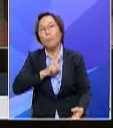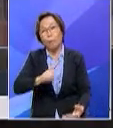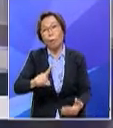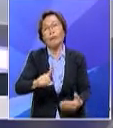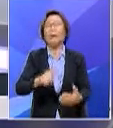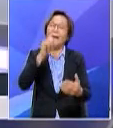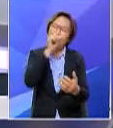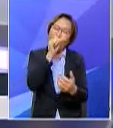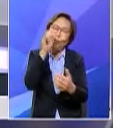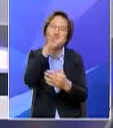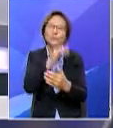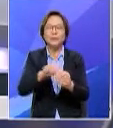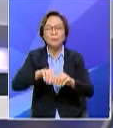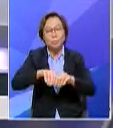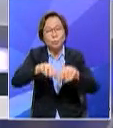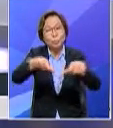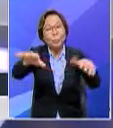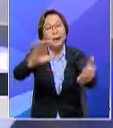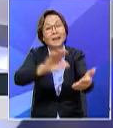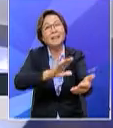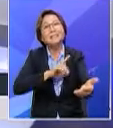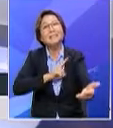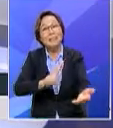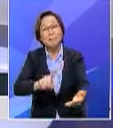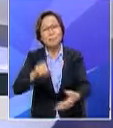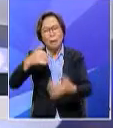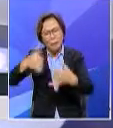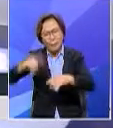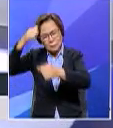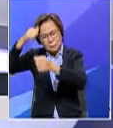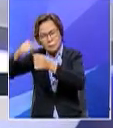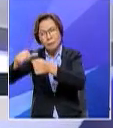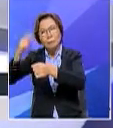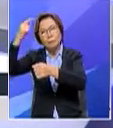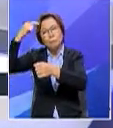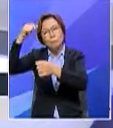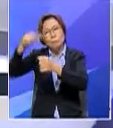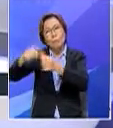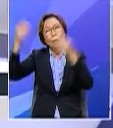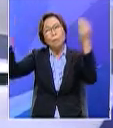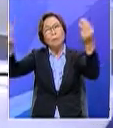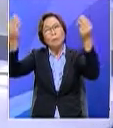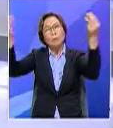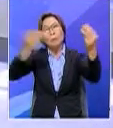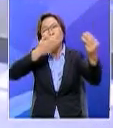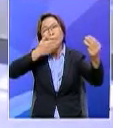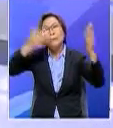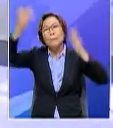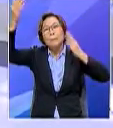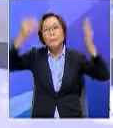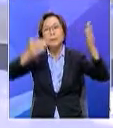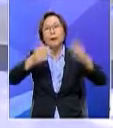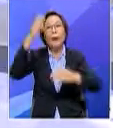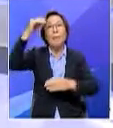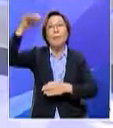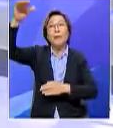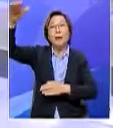dia tarbiah dan saya masih ingat ketika saya dalam majlis beli Malaysia masa itu brothers